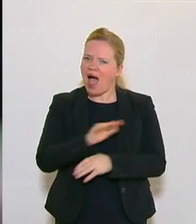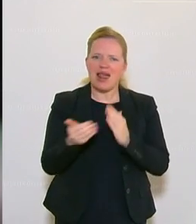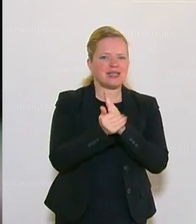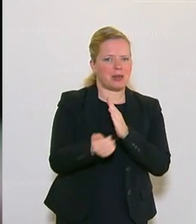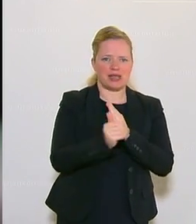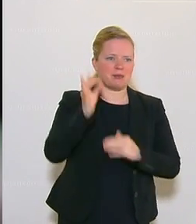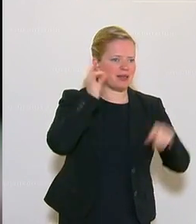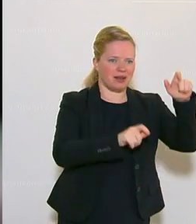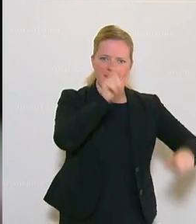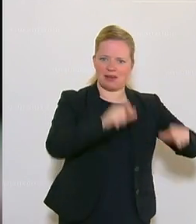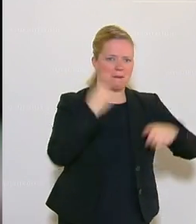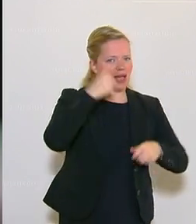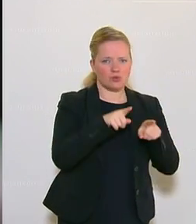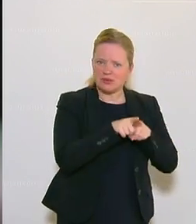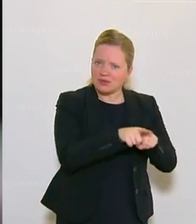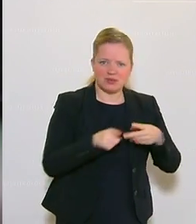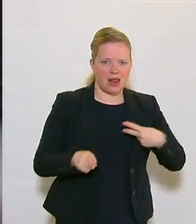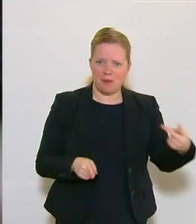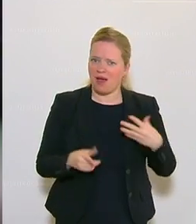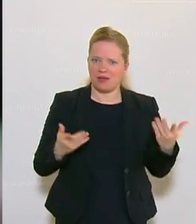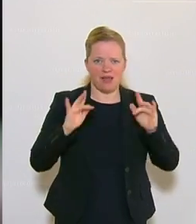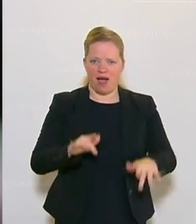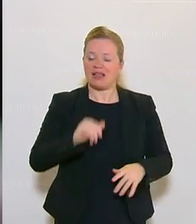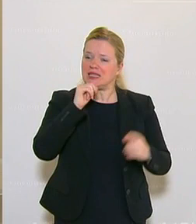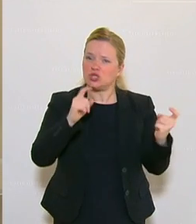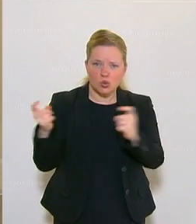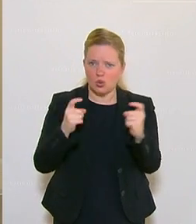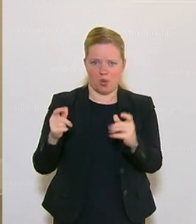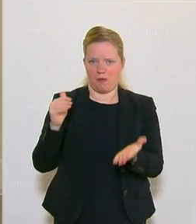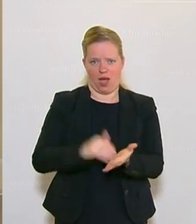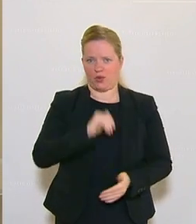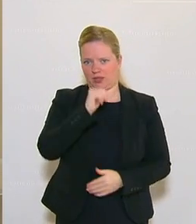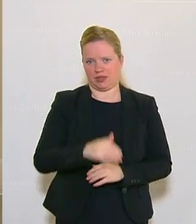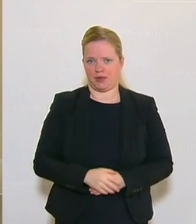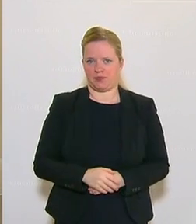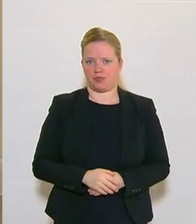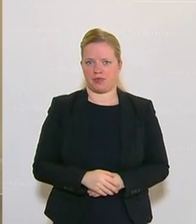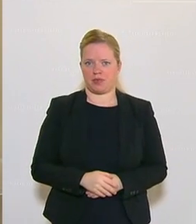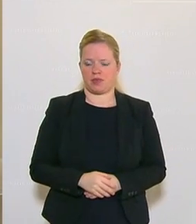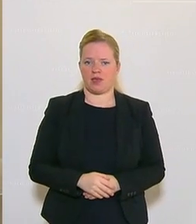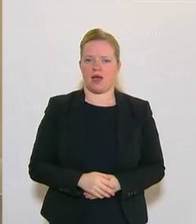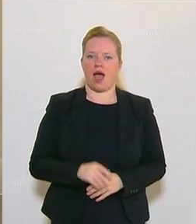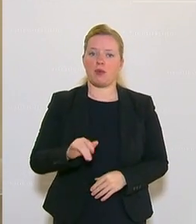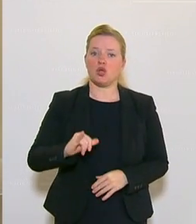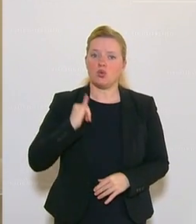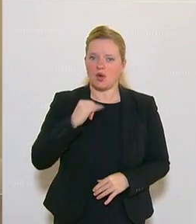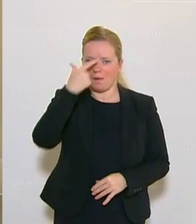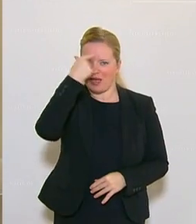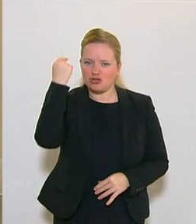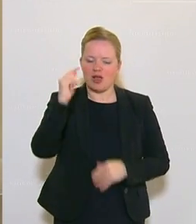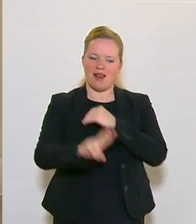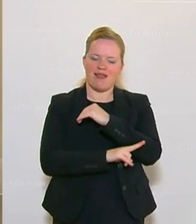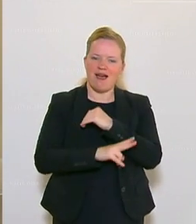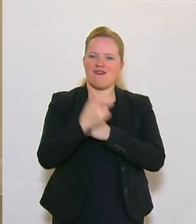und Experten übrigens, dieser selben Meinung. Da gibt es keine Diskussion darüber. Aber es sind auch junge Menschen, die eine Lehre beginnen wollen, die